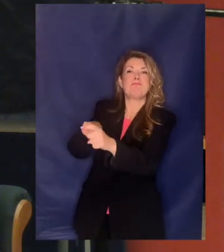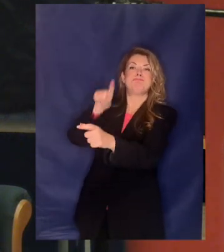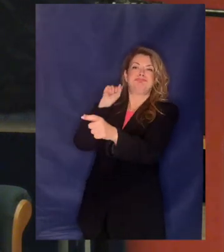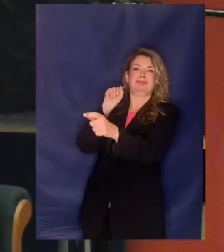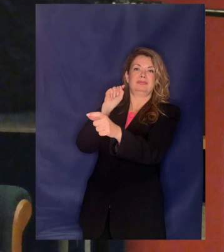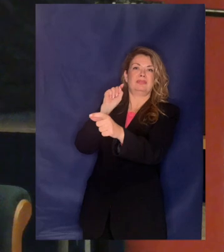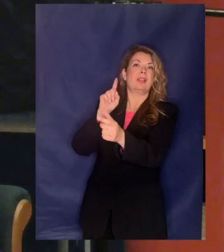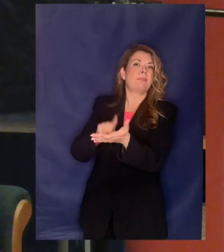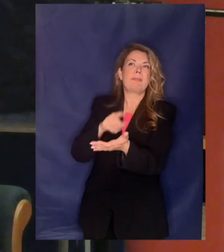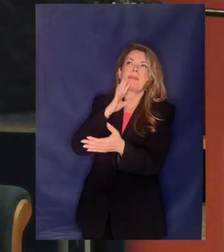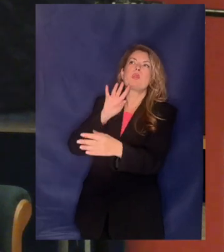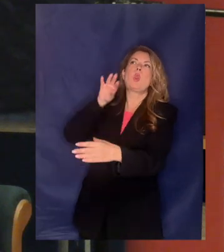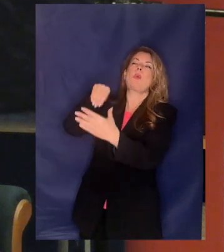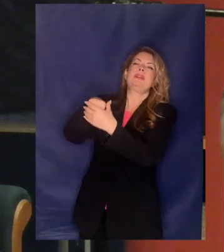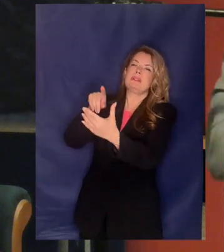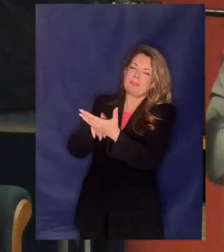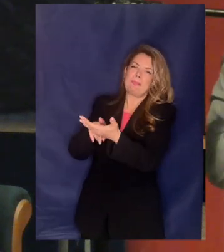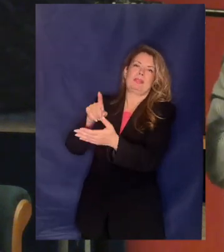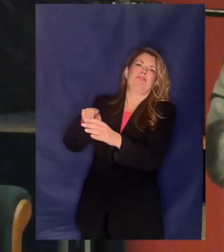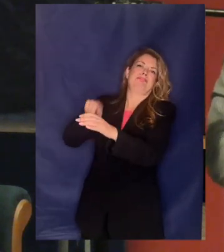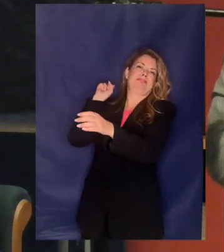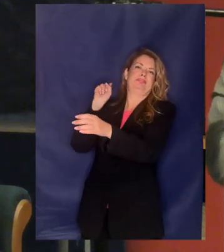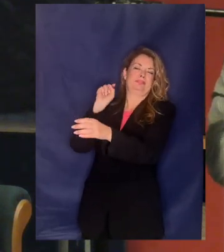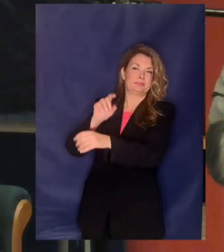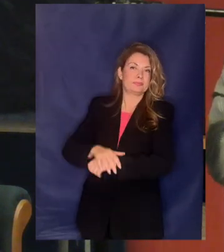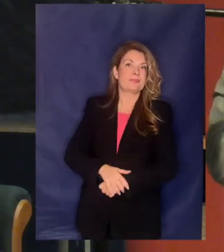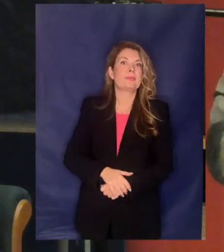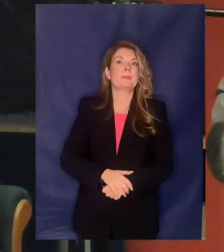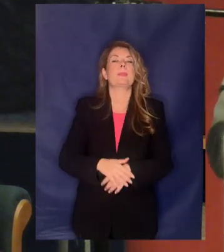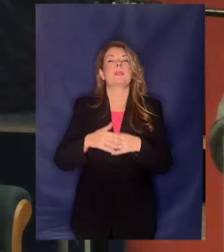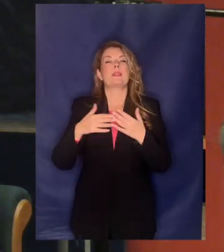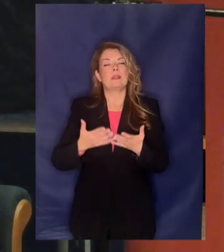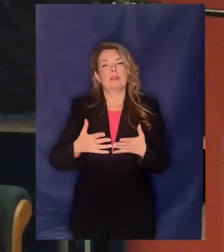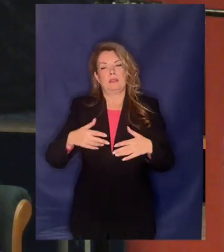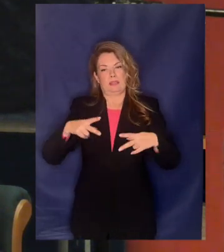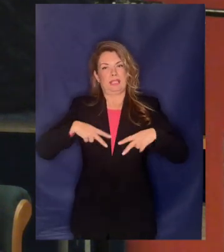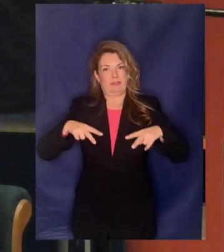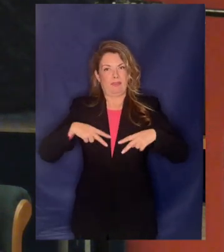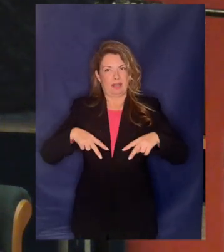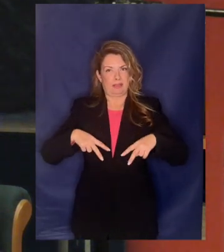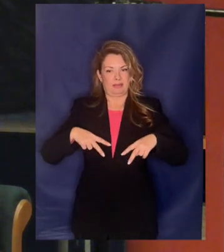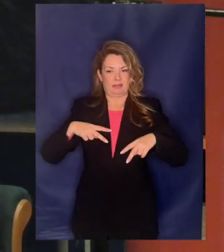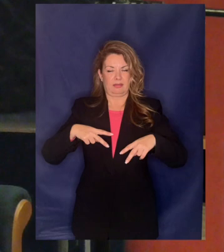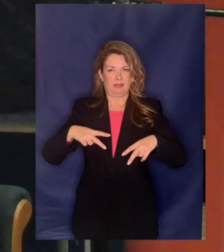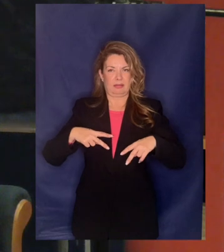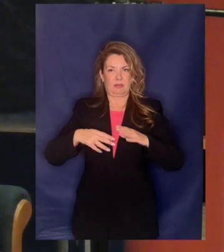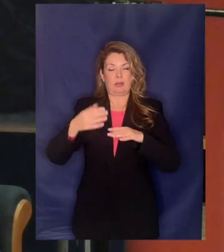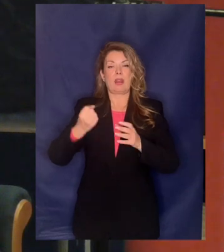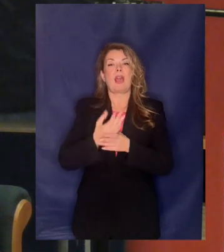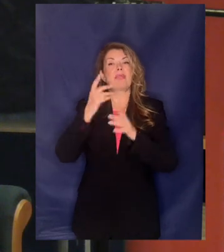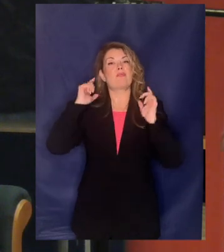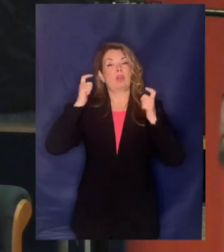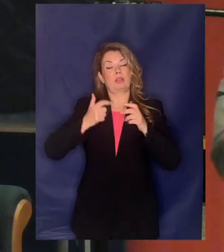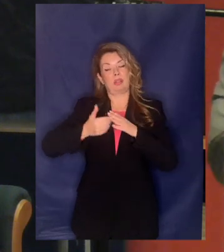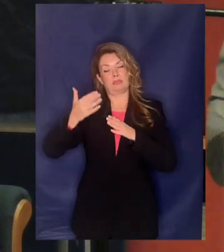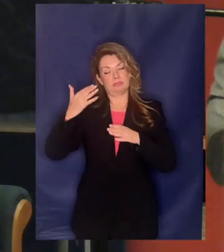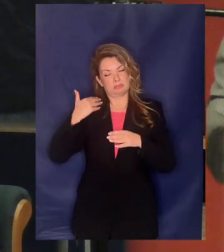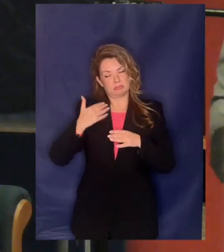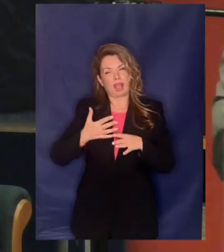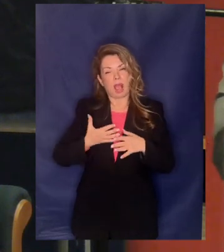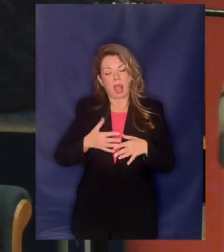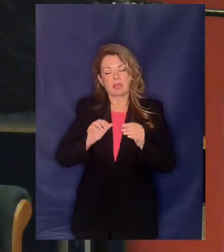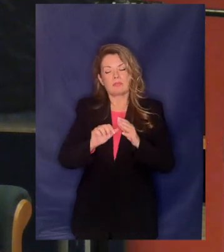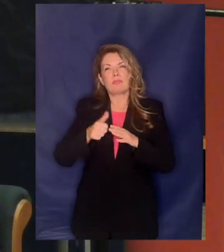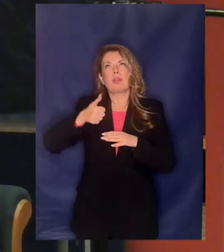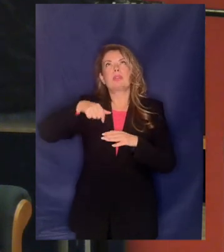κατά την ανάληψη της διακυβέρνησης της χώρας από τη Νέα Δημοκρατία με το καλημέρα